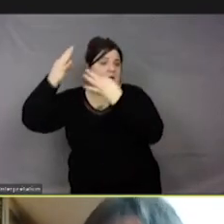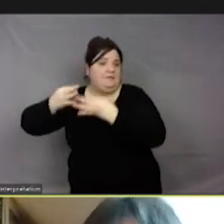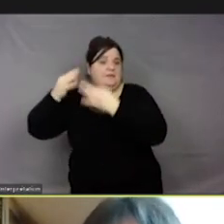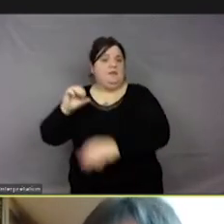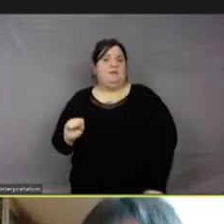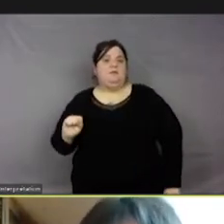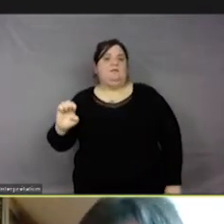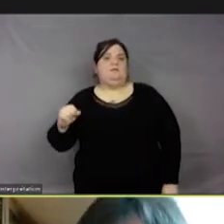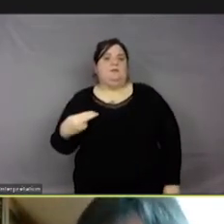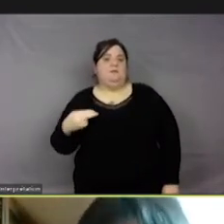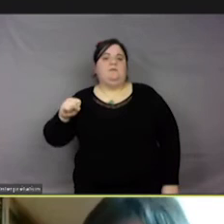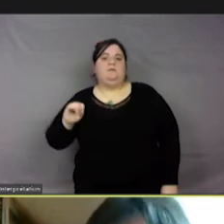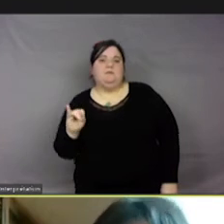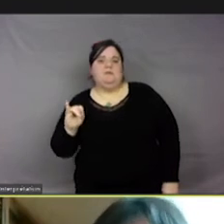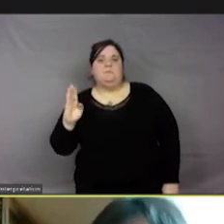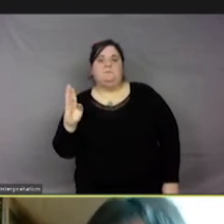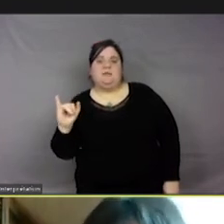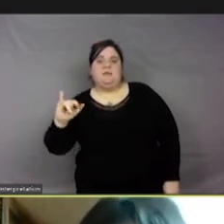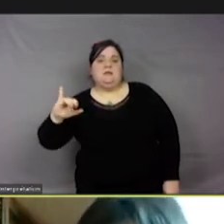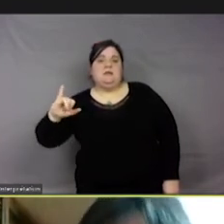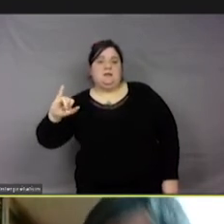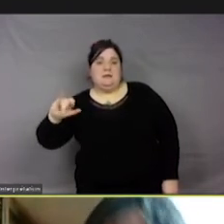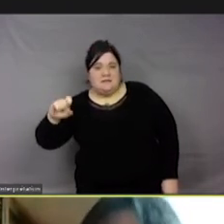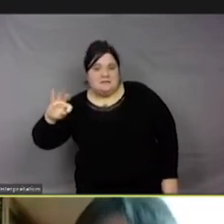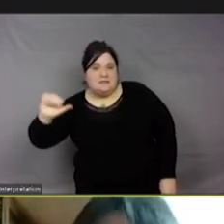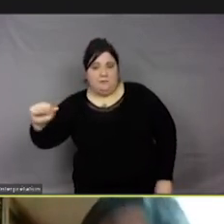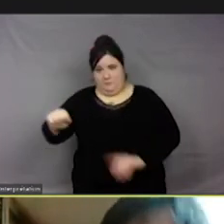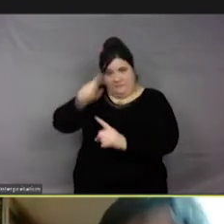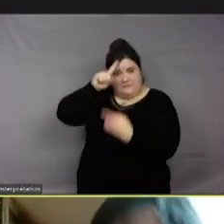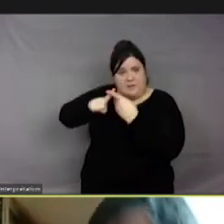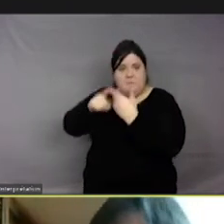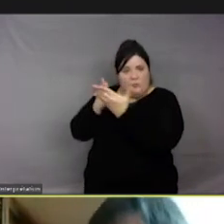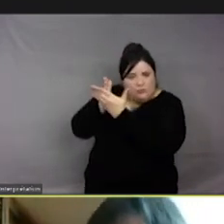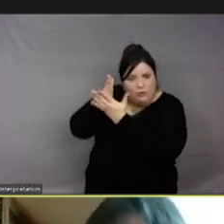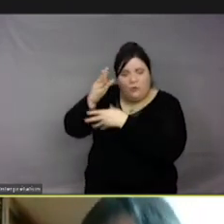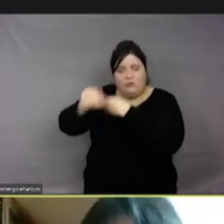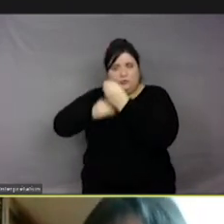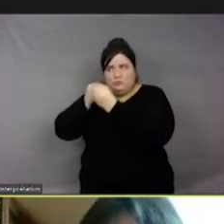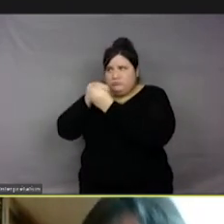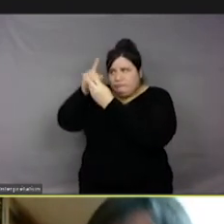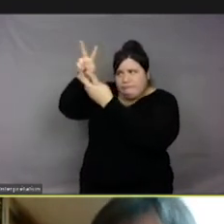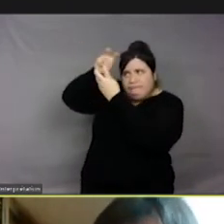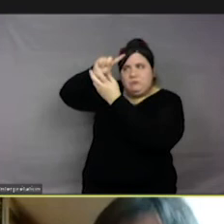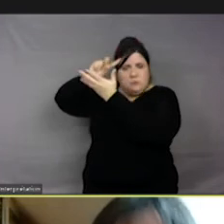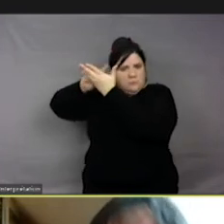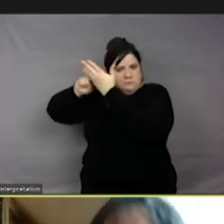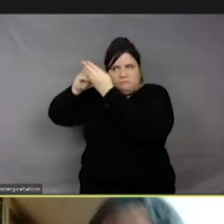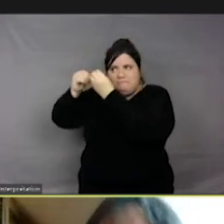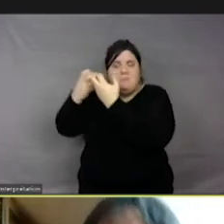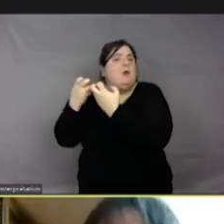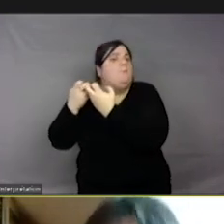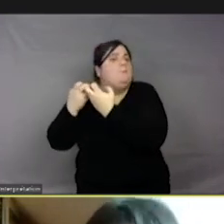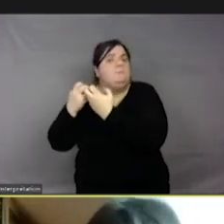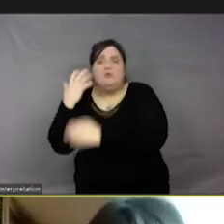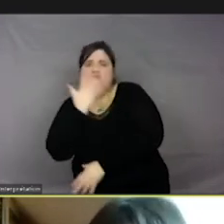l'idée de ressentir, de signification, le sens, les sens, est-ce que l'on est sensible au chaud et au froid ?